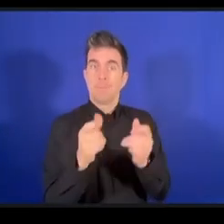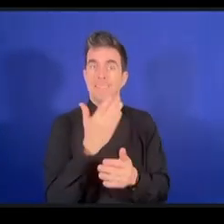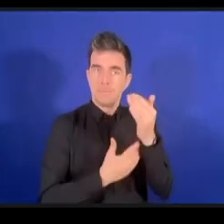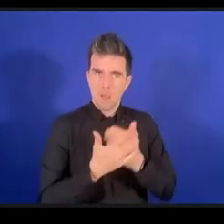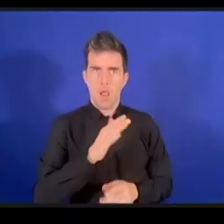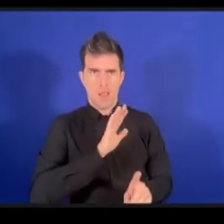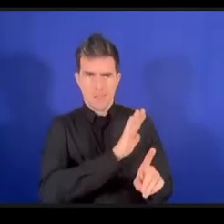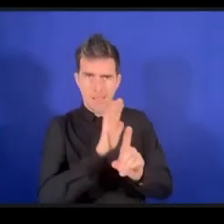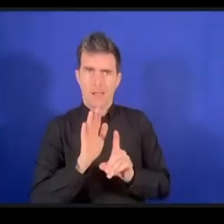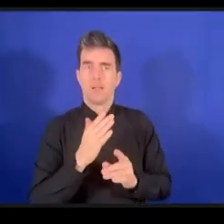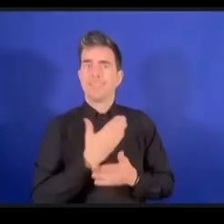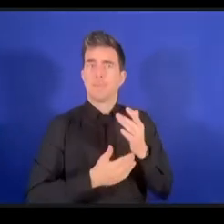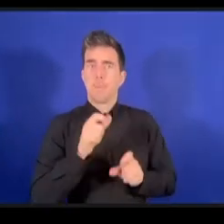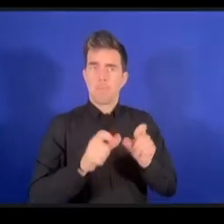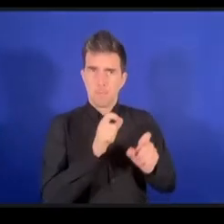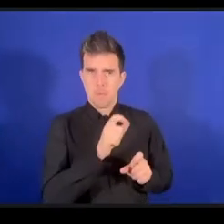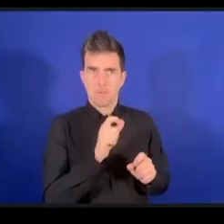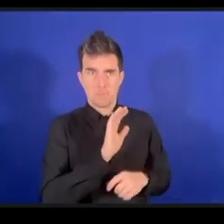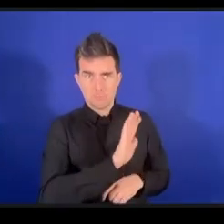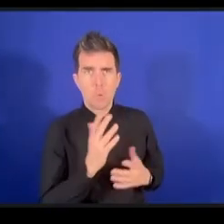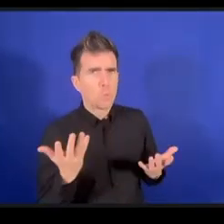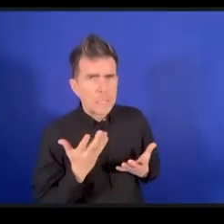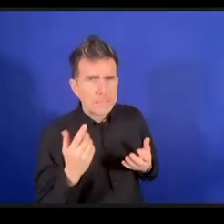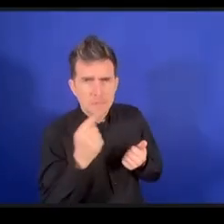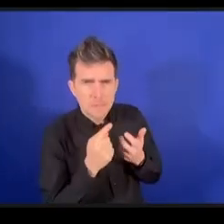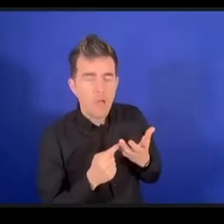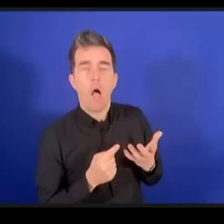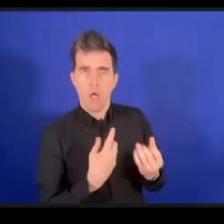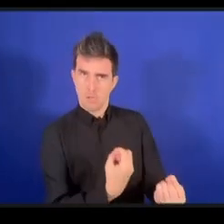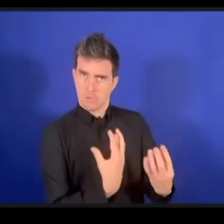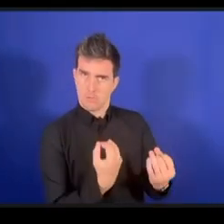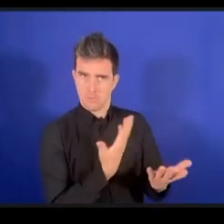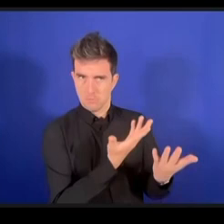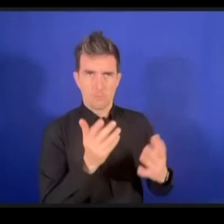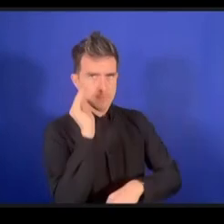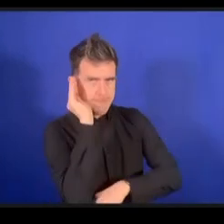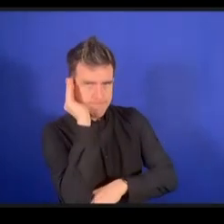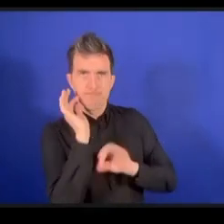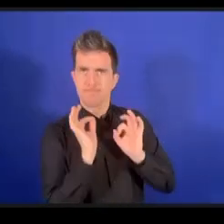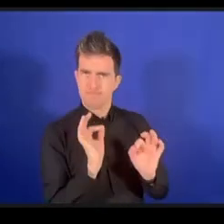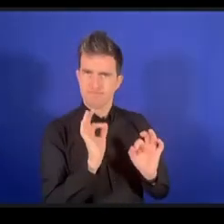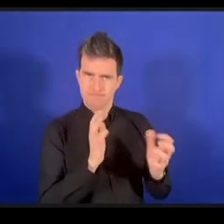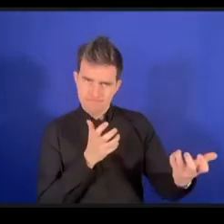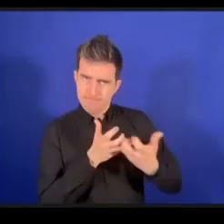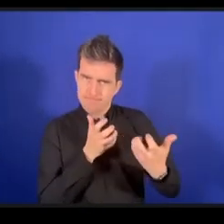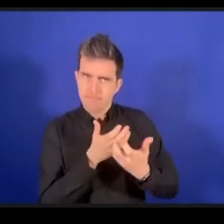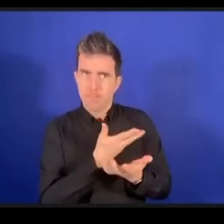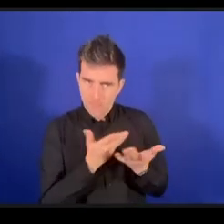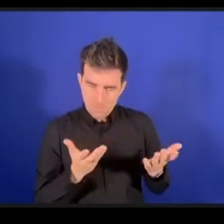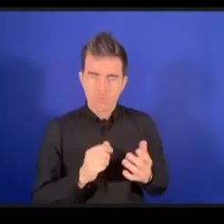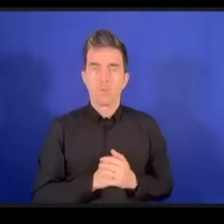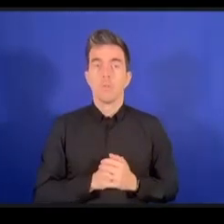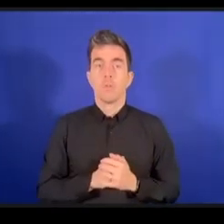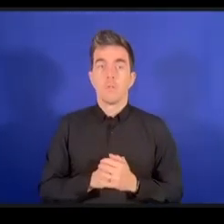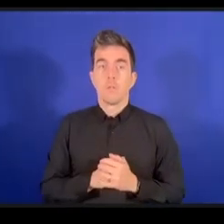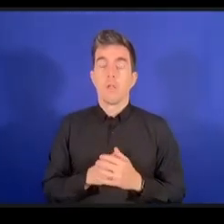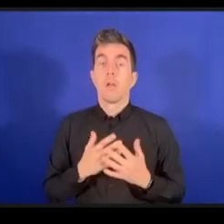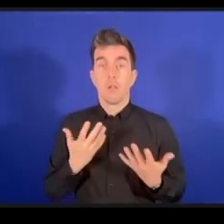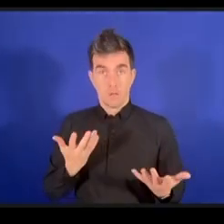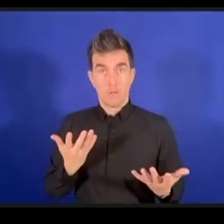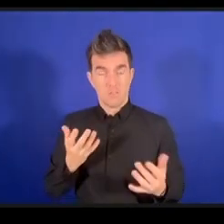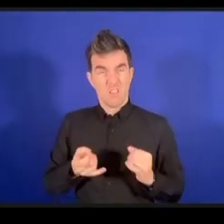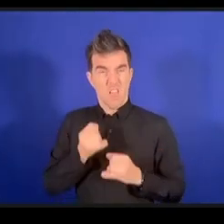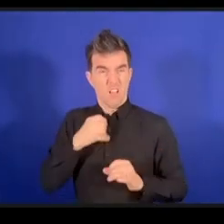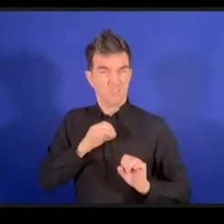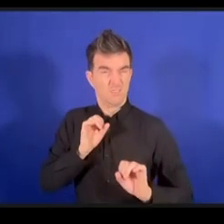إن عمل على النفاذ لا يتضارب مع العمل من أجل الإعاقة